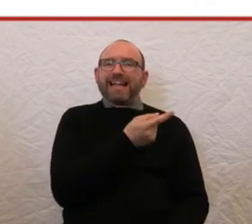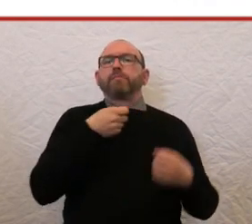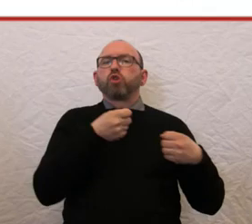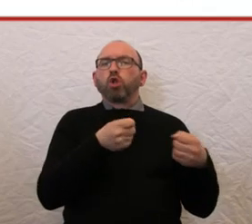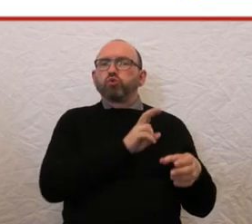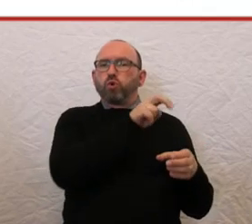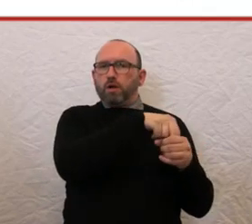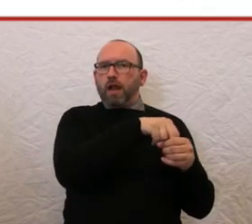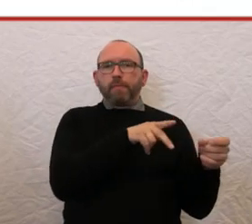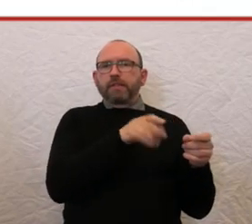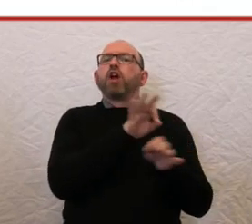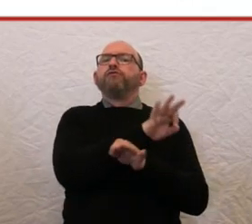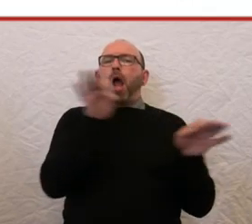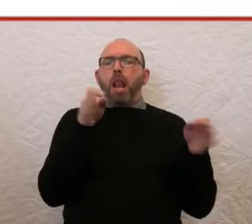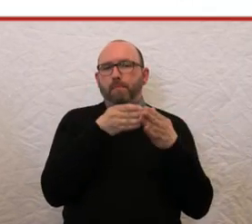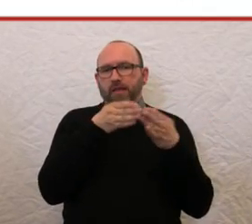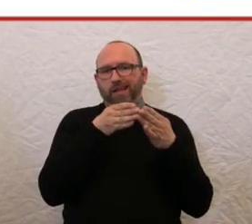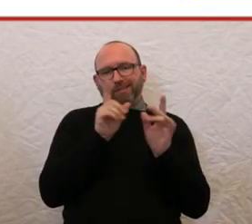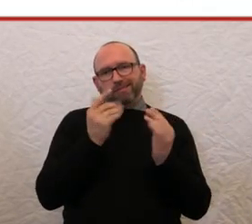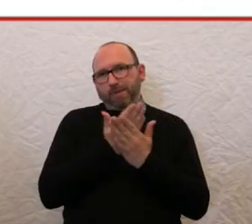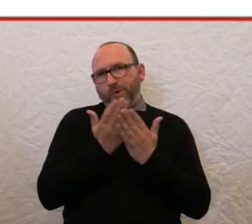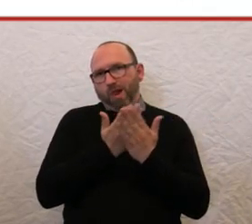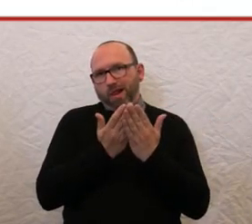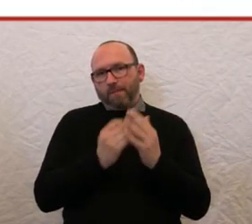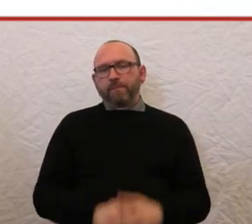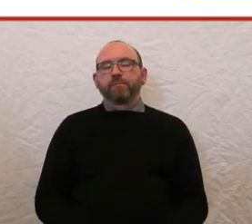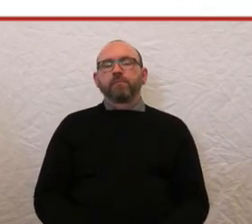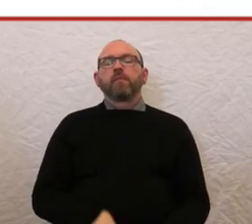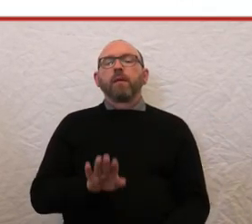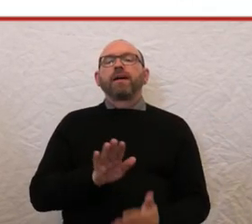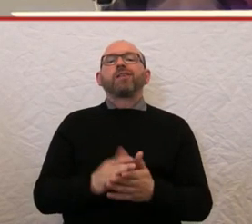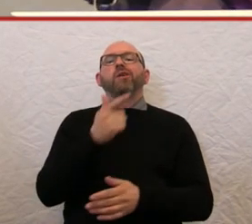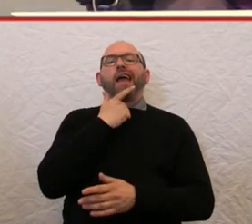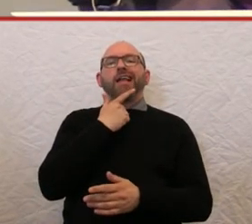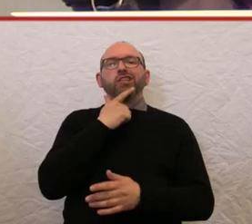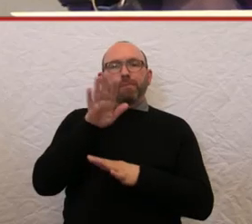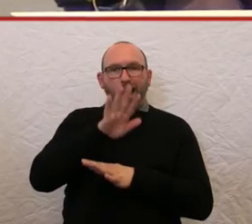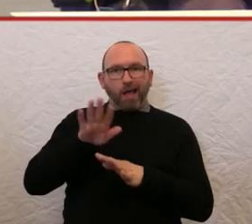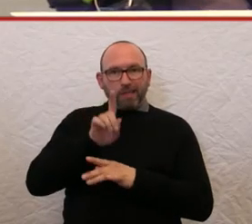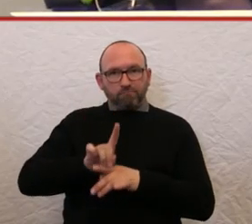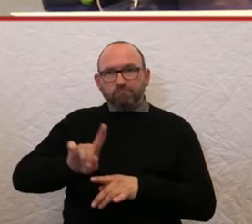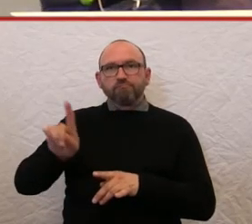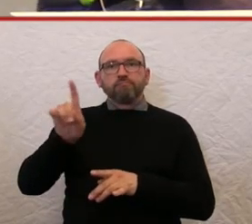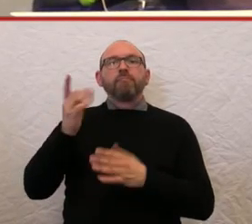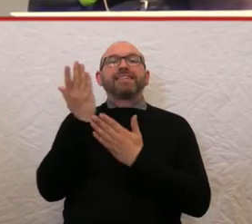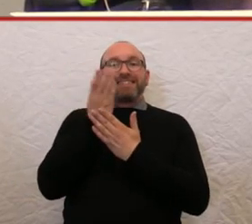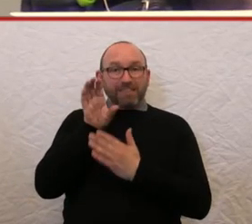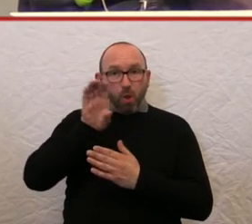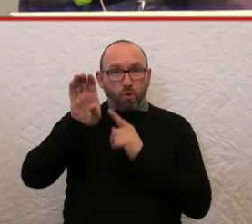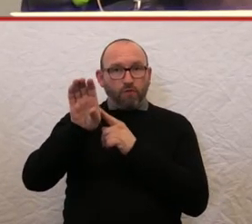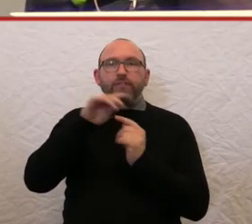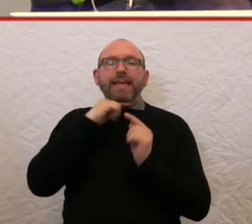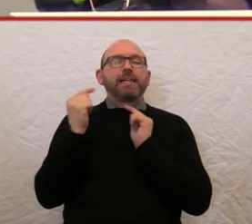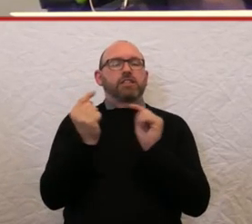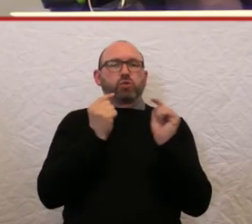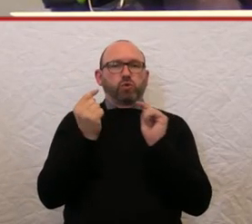Das Problem aber, das gerade im angelsächsischen Raum mit diesem Logo permanent diskutiert wird, ist, dass